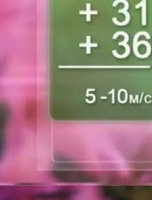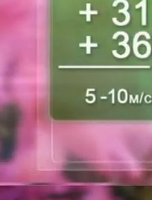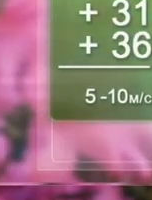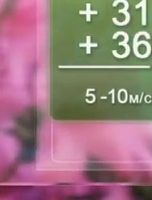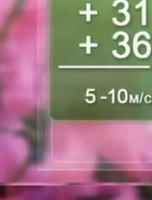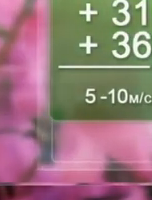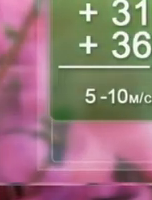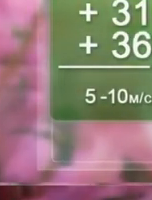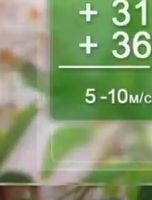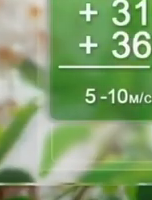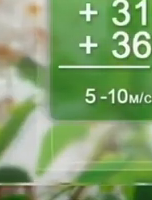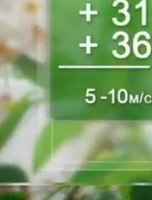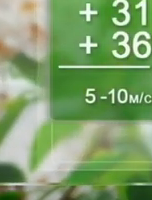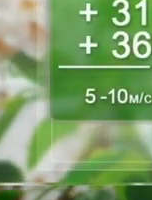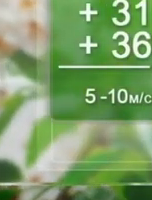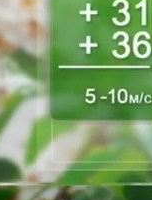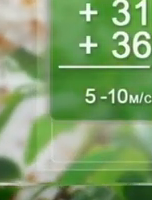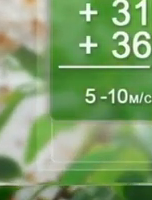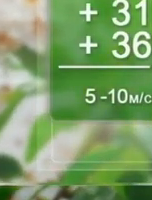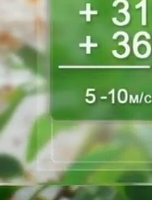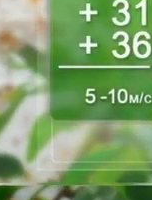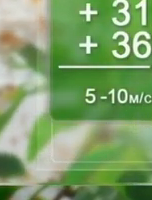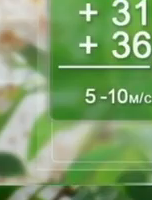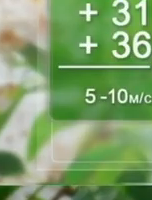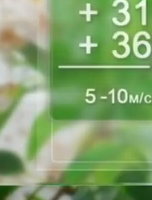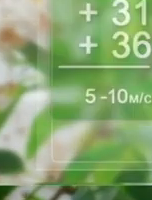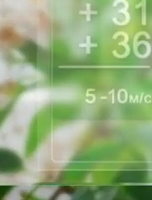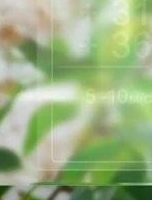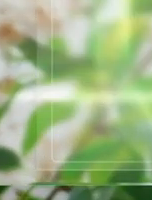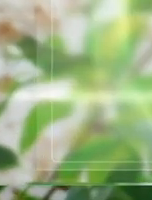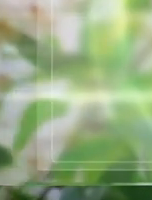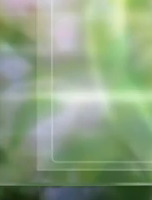дощі подекуди з грозою. Температура повітря відчутно знизиться.